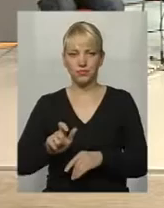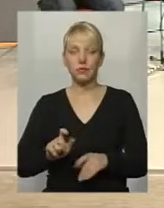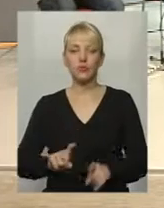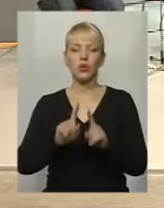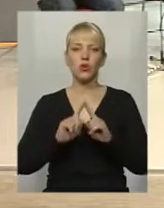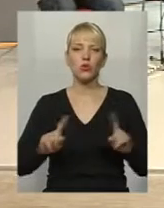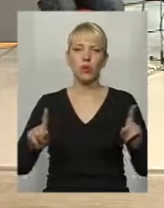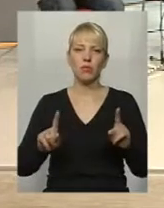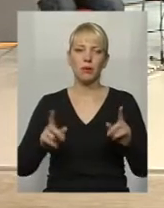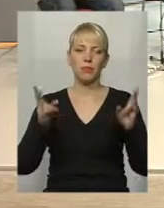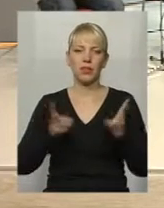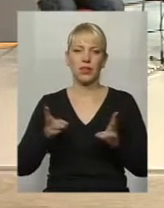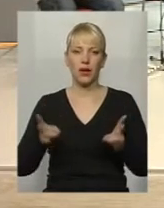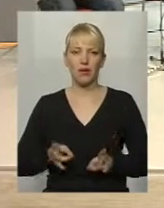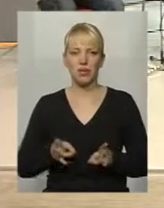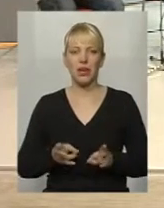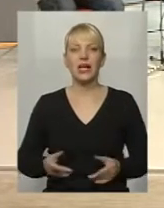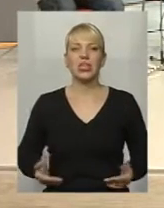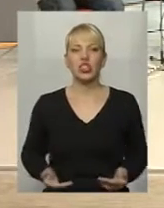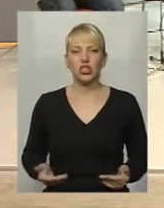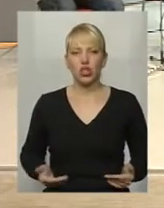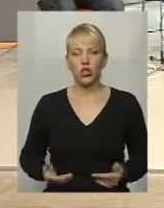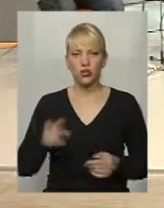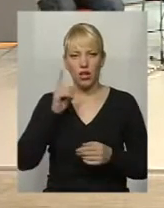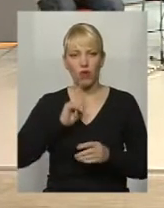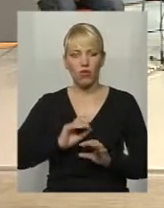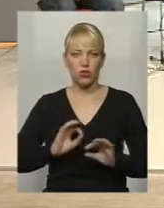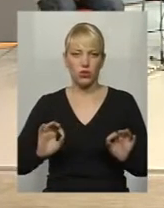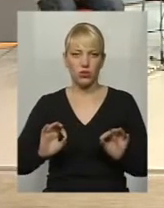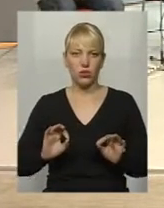особливими потребами жилося комфортно?